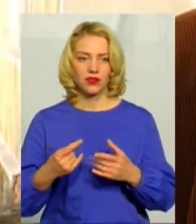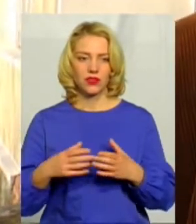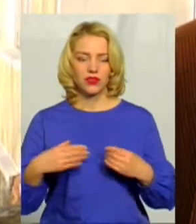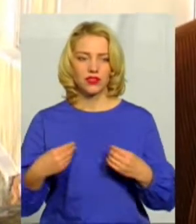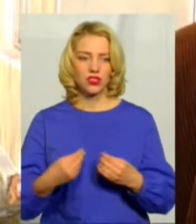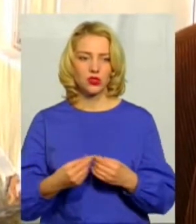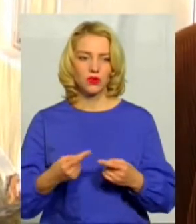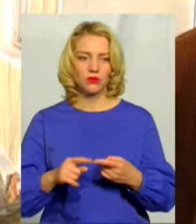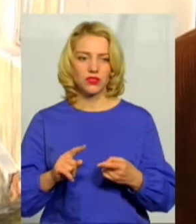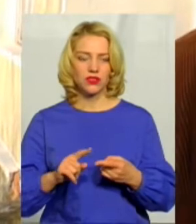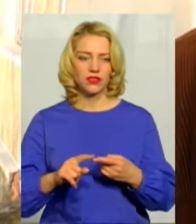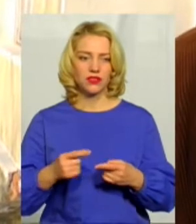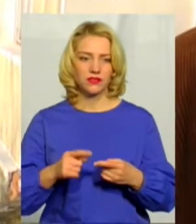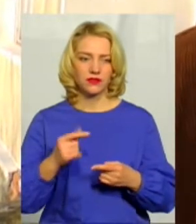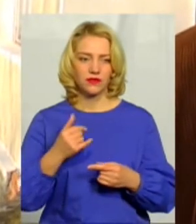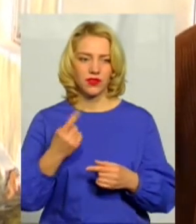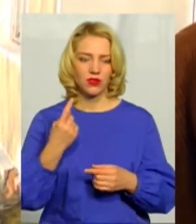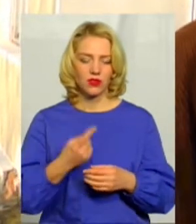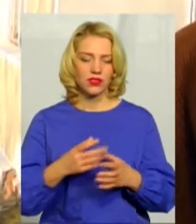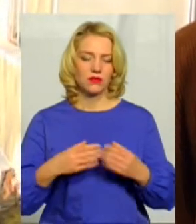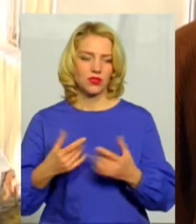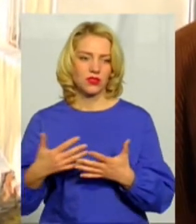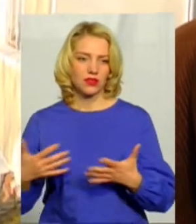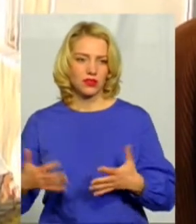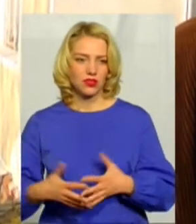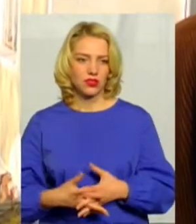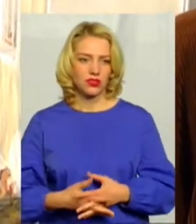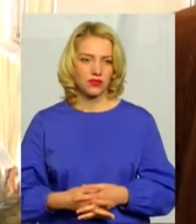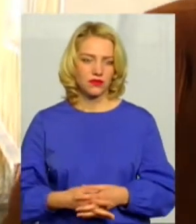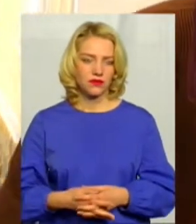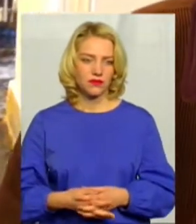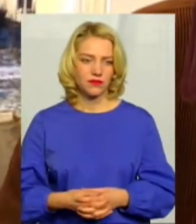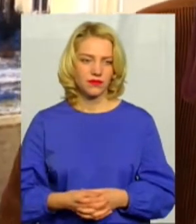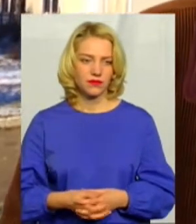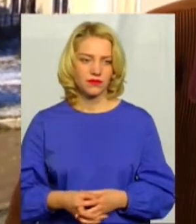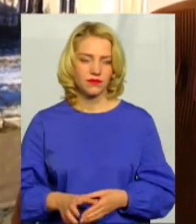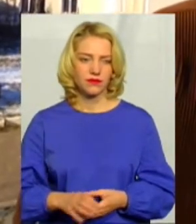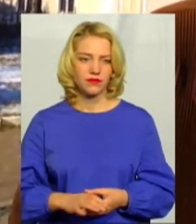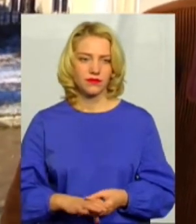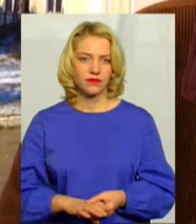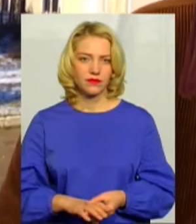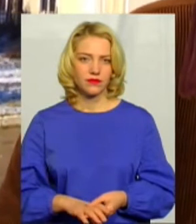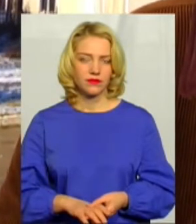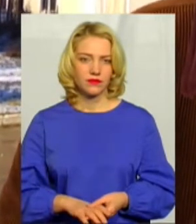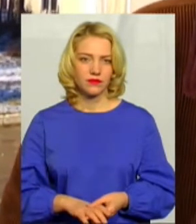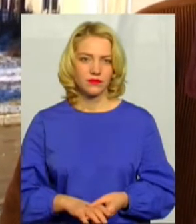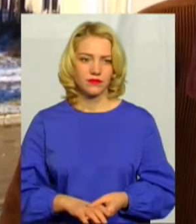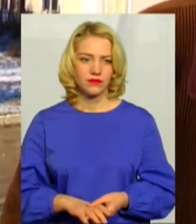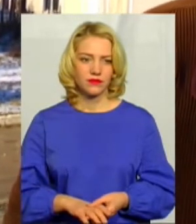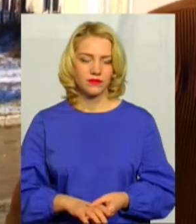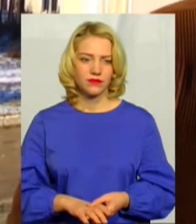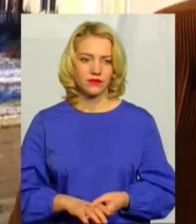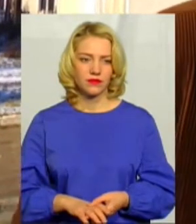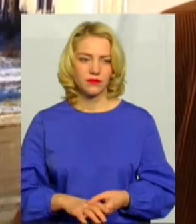пари, все, красота. Ось ваша машина, джип, то що треба. Розрішилися,